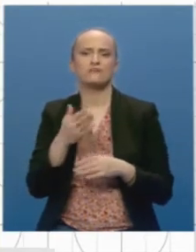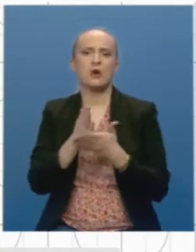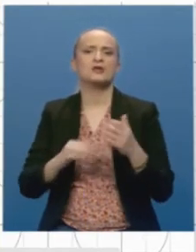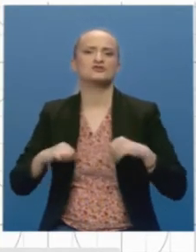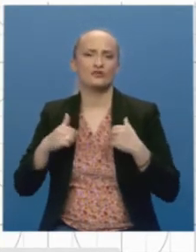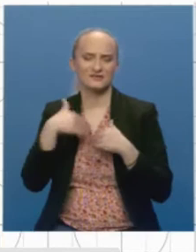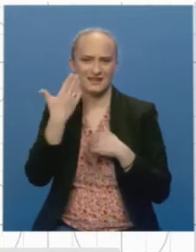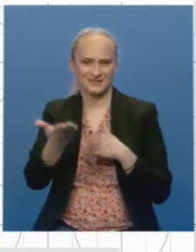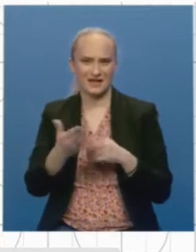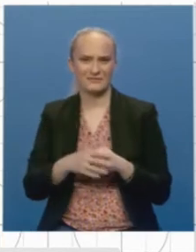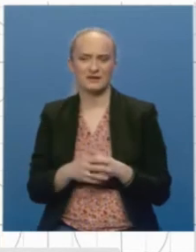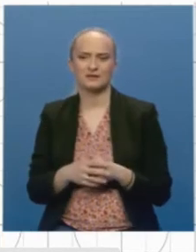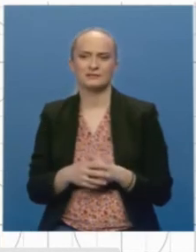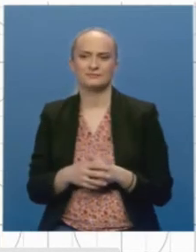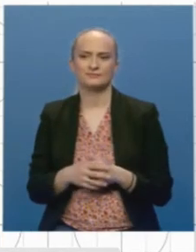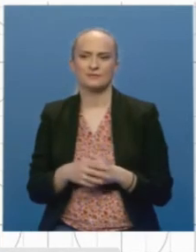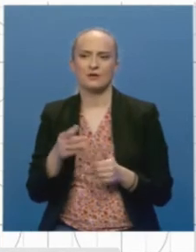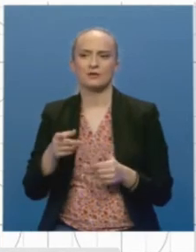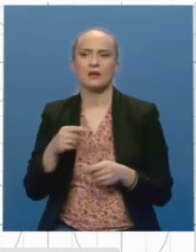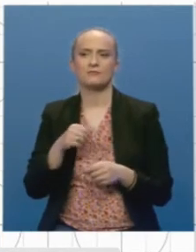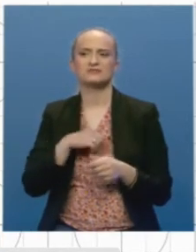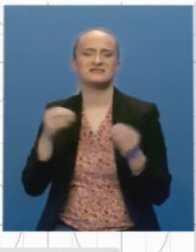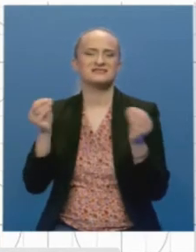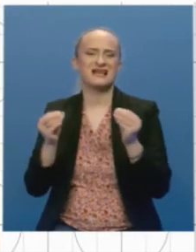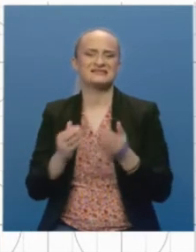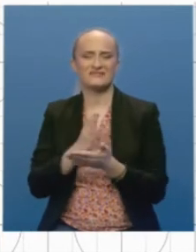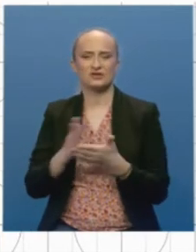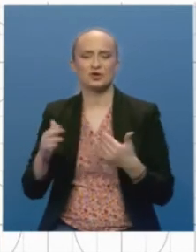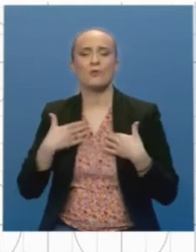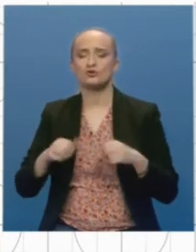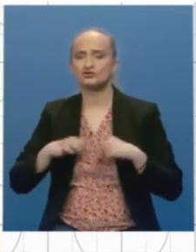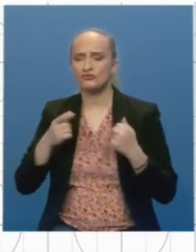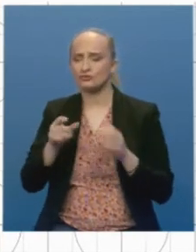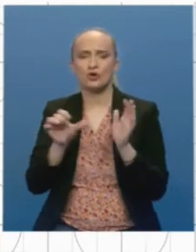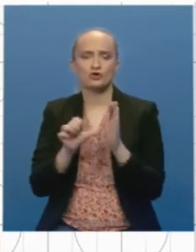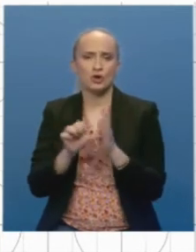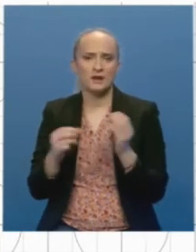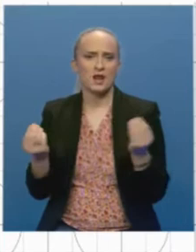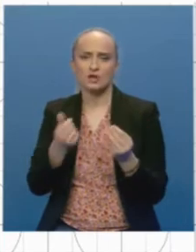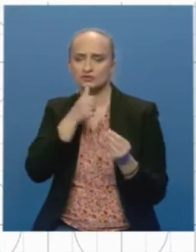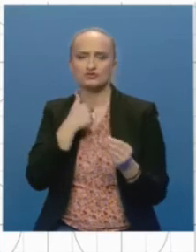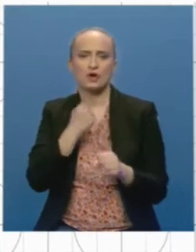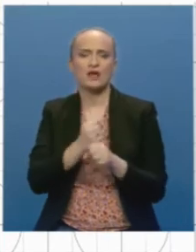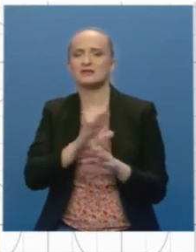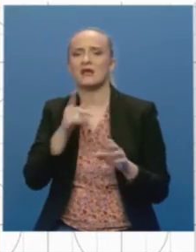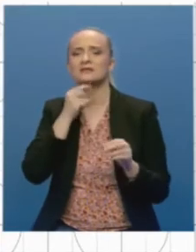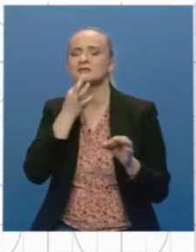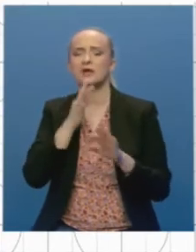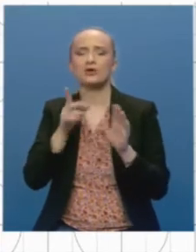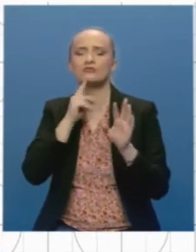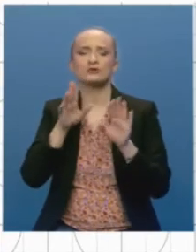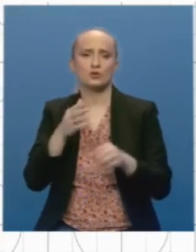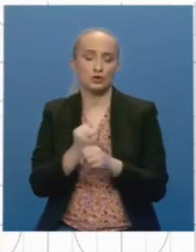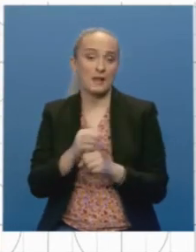i to je za mene postovo sastavni dio moguća života i našto sasvih normalno i našto što ću raditi, god bude moguće da raditi.